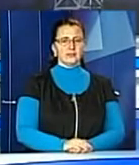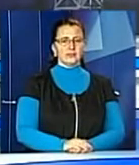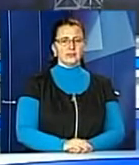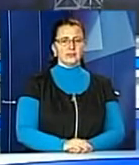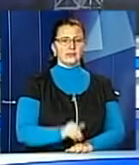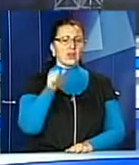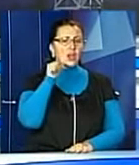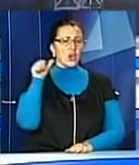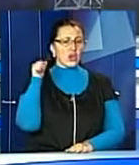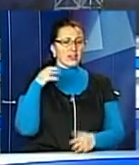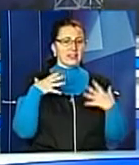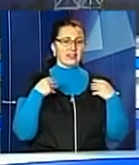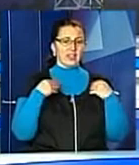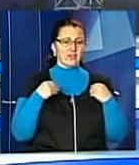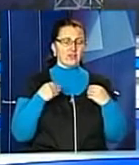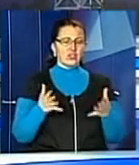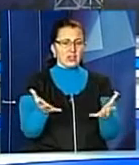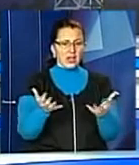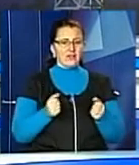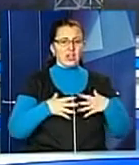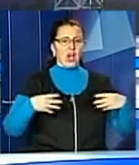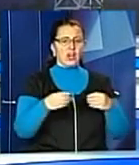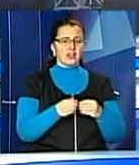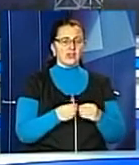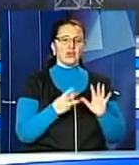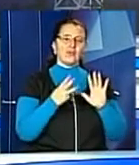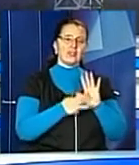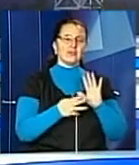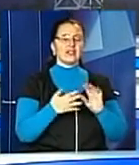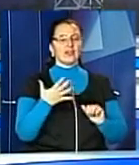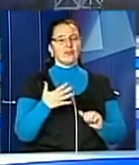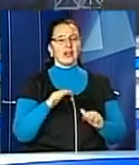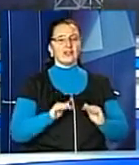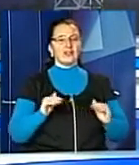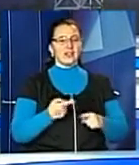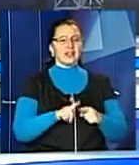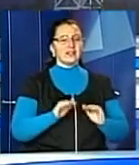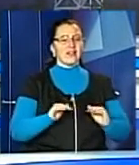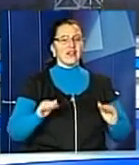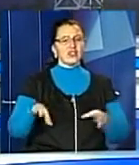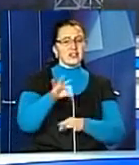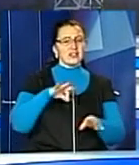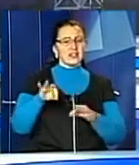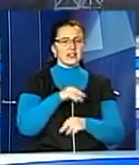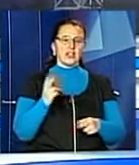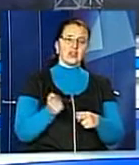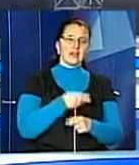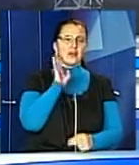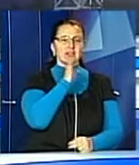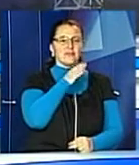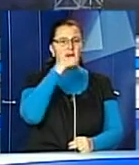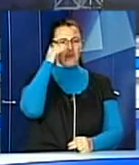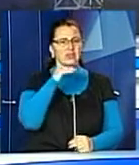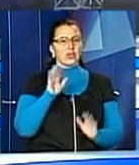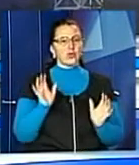Торік на Львівщині усиновили 55 дітей. Це діти-сироти та діти, позбавлені батьківського опікування.